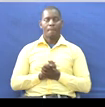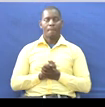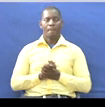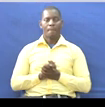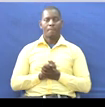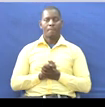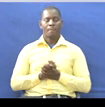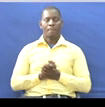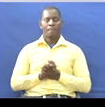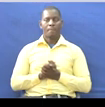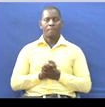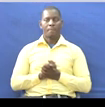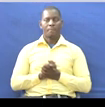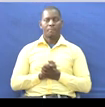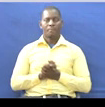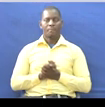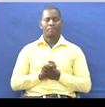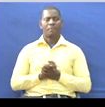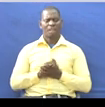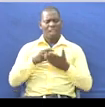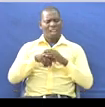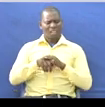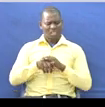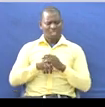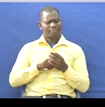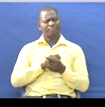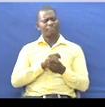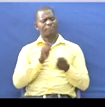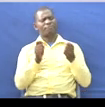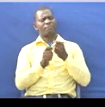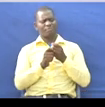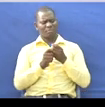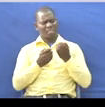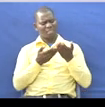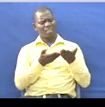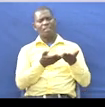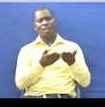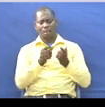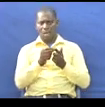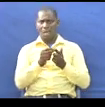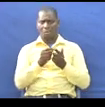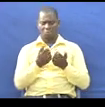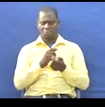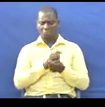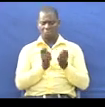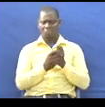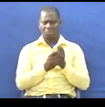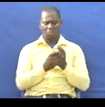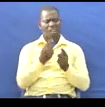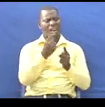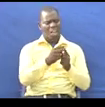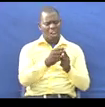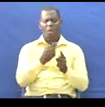Tafsiri ya neno kwaneno Katika tafsiri hii, maneno ya natafsiriwa kiupuke upweke, ni kila neno moja